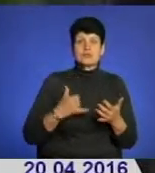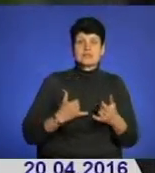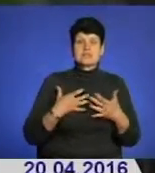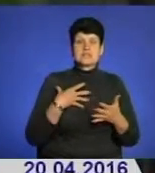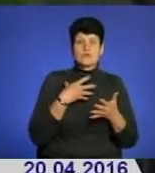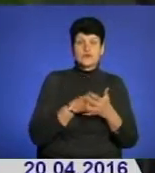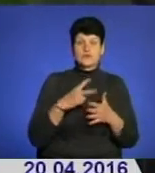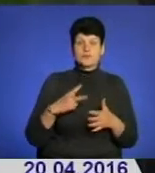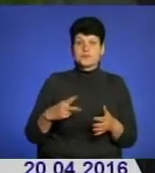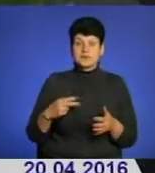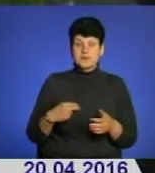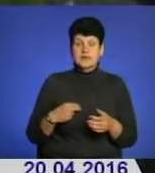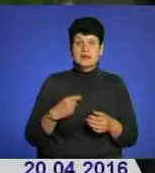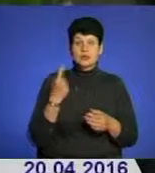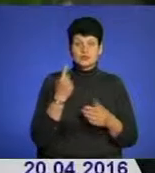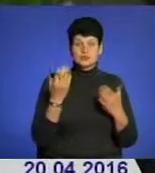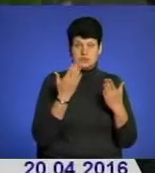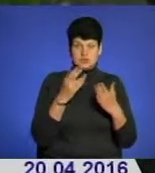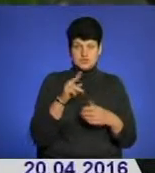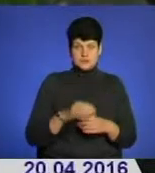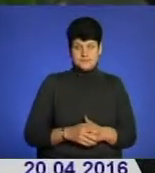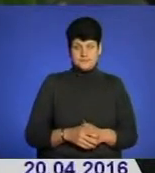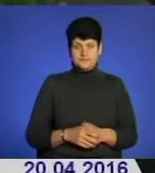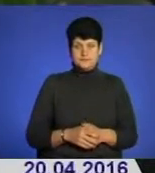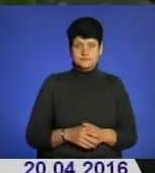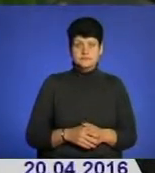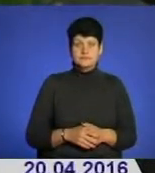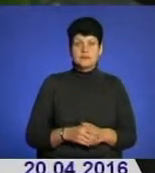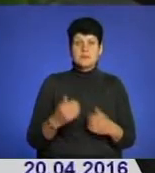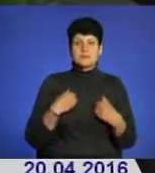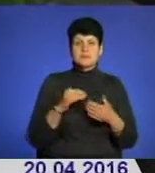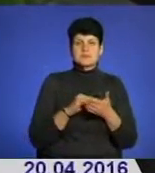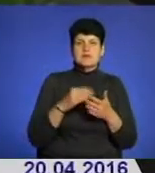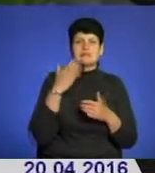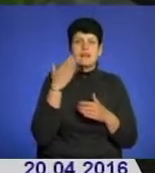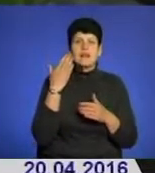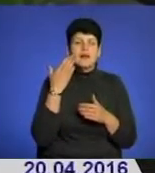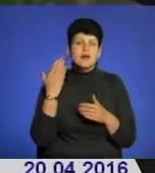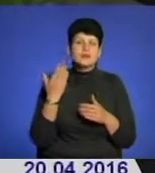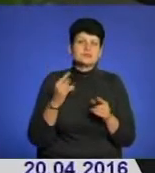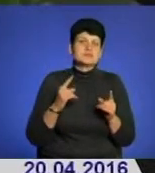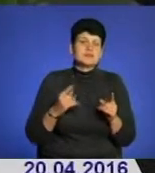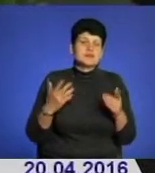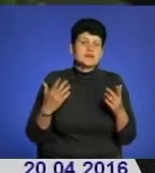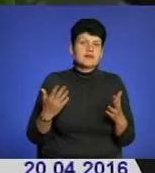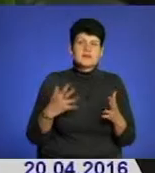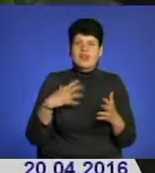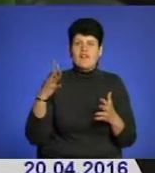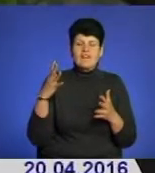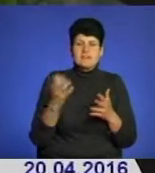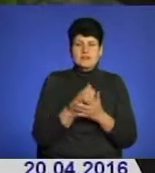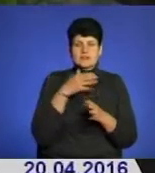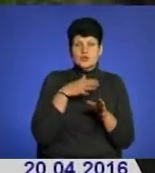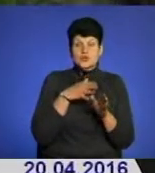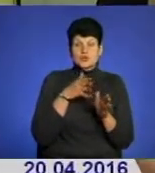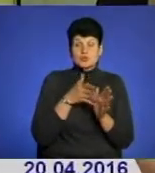Даринки. Це була історія для одного читача. І мені писалося дуже легко, і навіть не встигла зрозуміти, коли